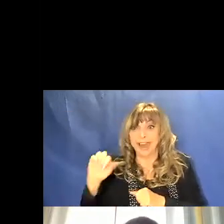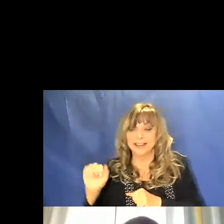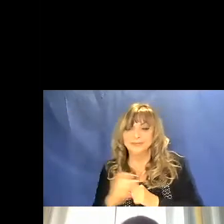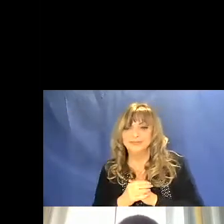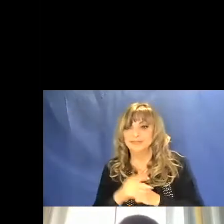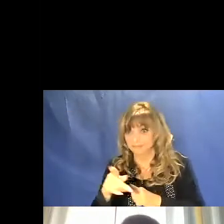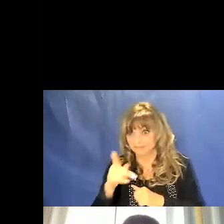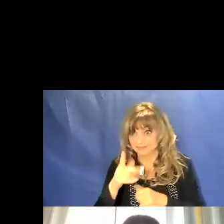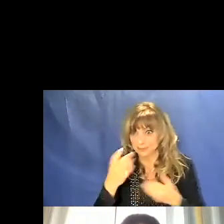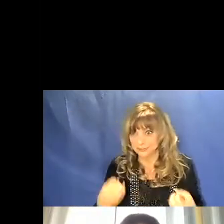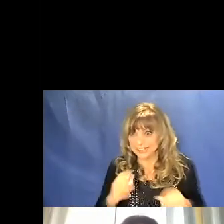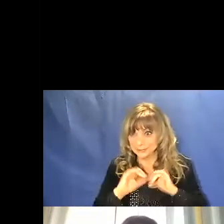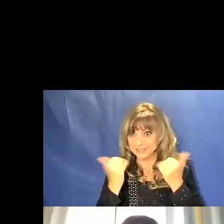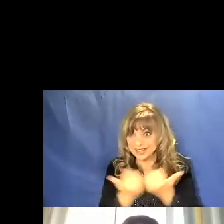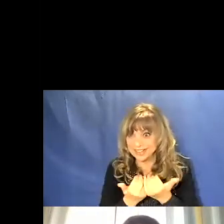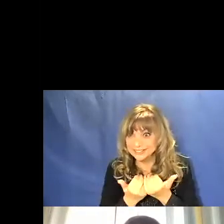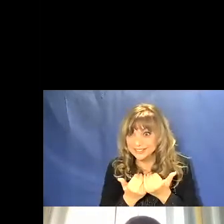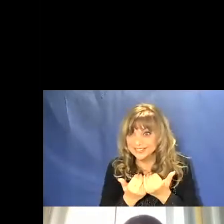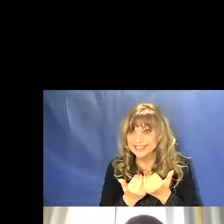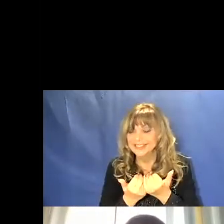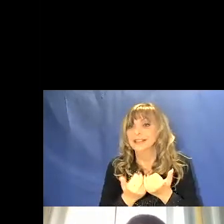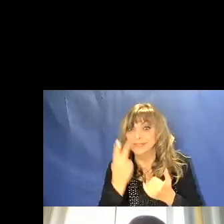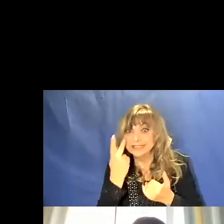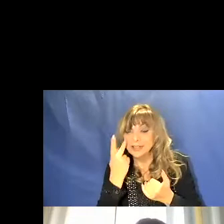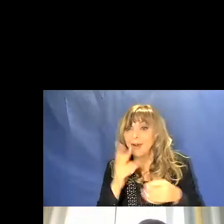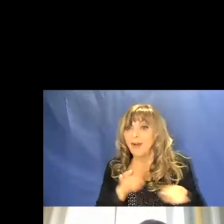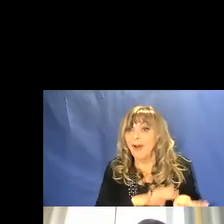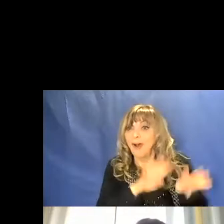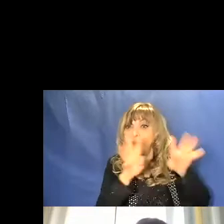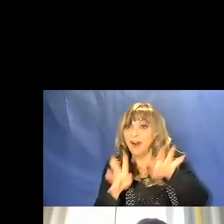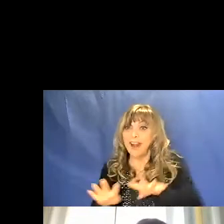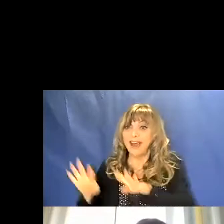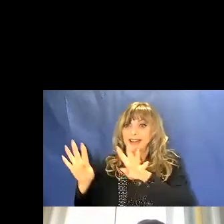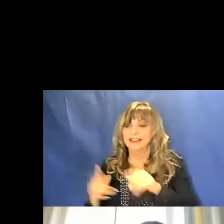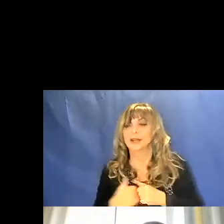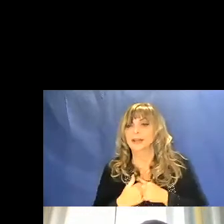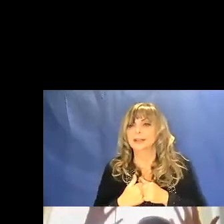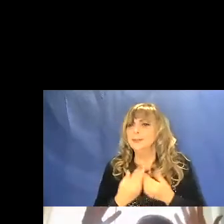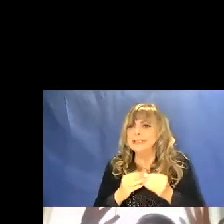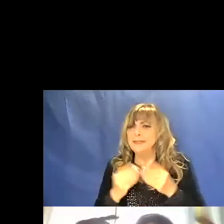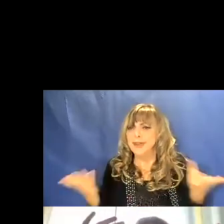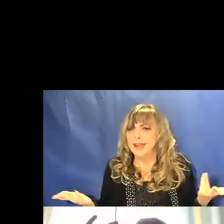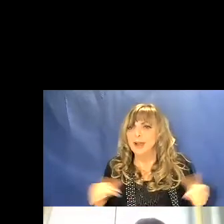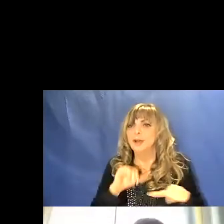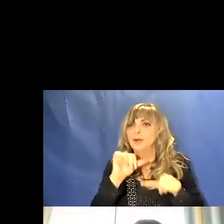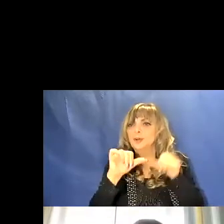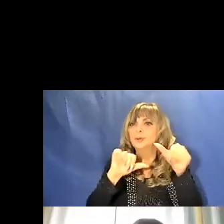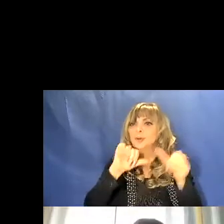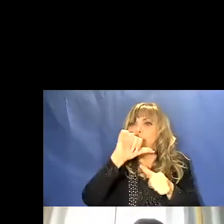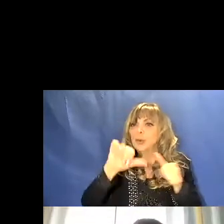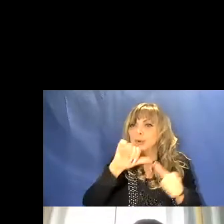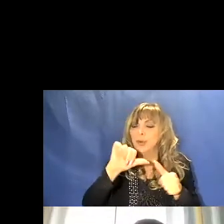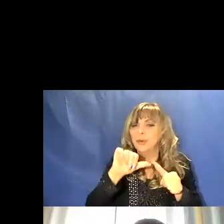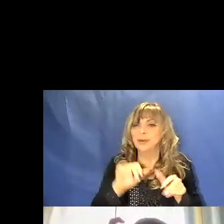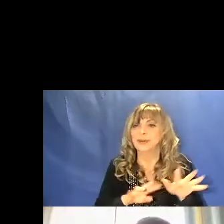di essere coinvolti in una ola. Come si fa? Quando è il nostro turno ci dobbiamo alzare, poi rimettere